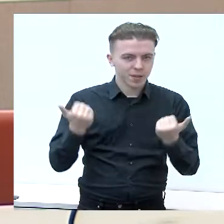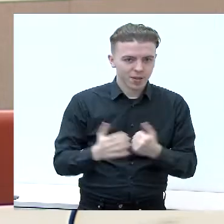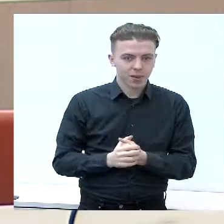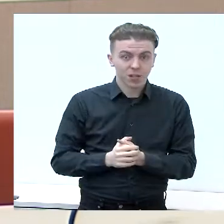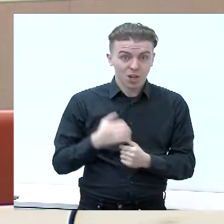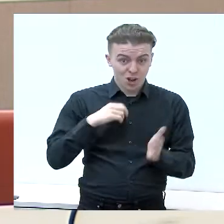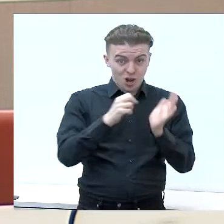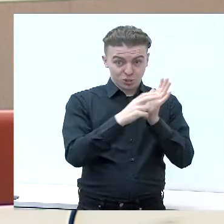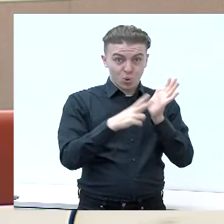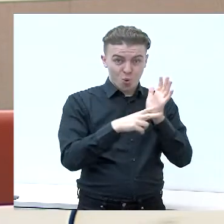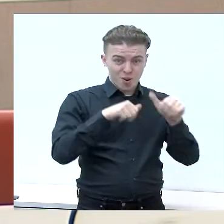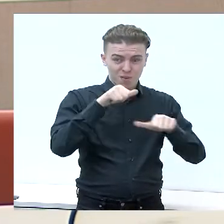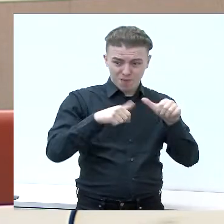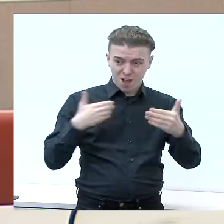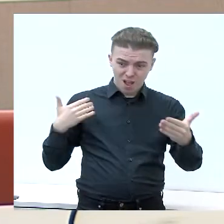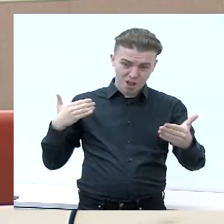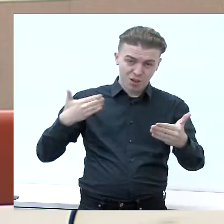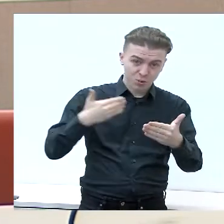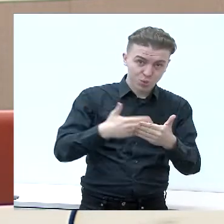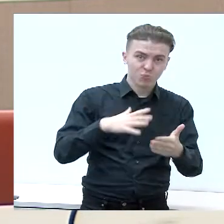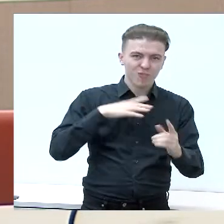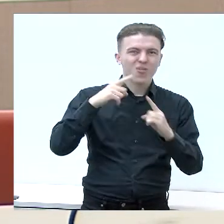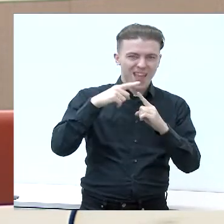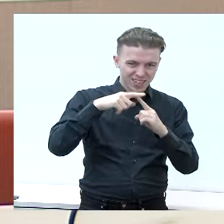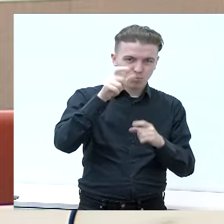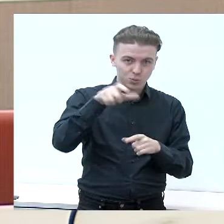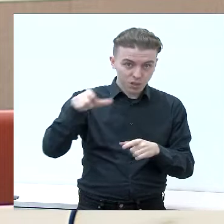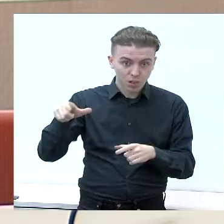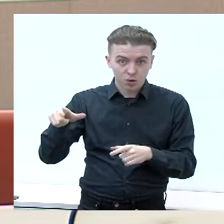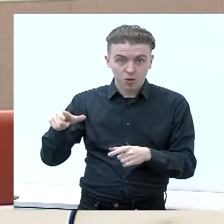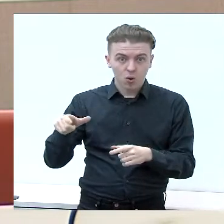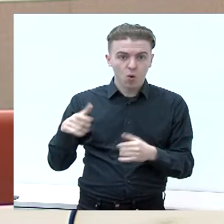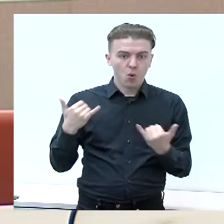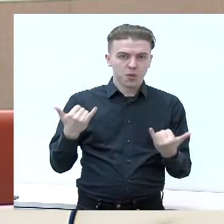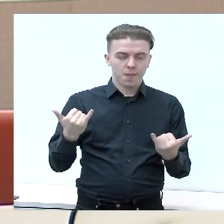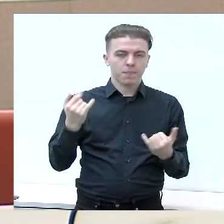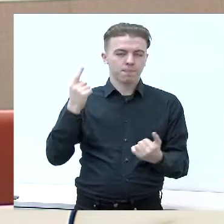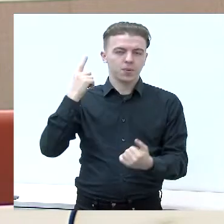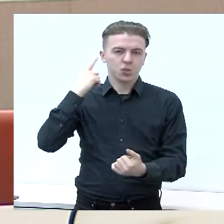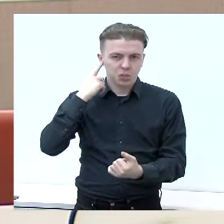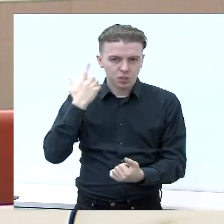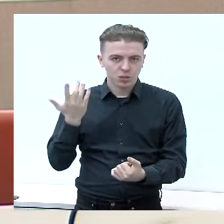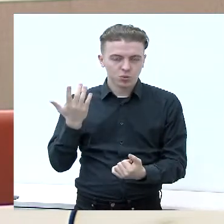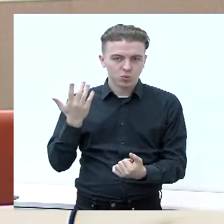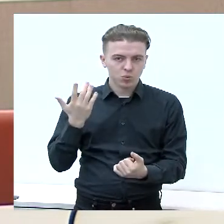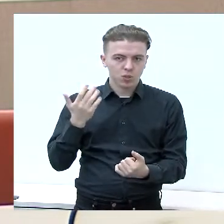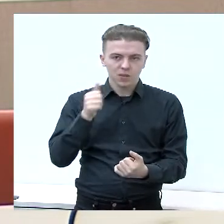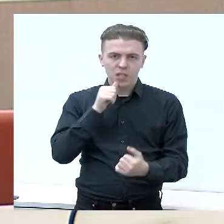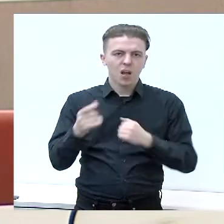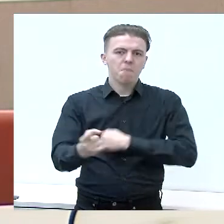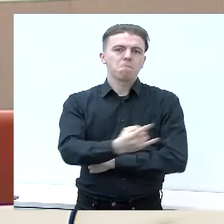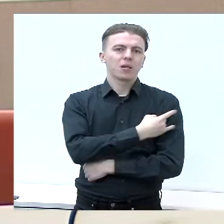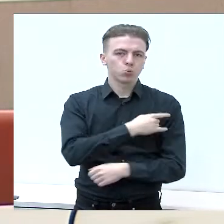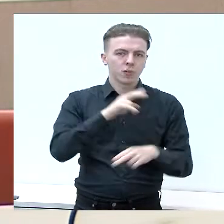18 metų praktiškai turėjo tarybos nariusi, bet kažkaip tai girdžiu, kad visą laiką paskutinį vietą